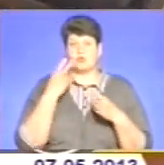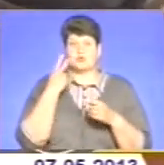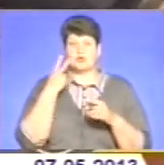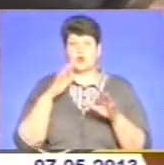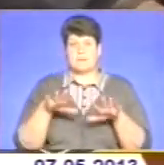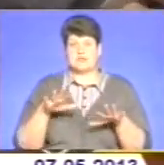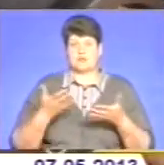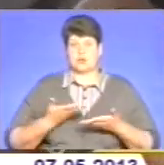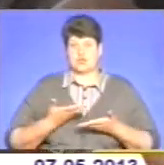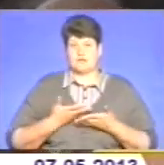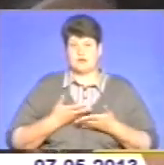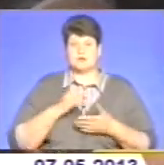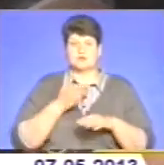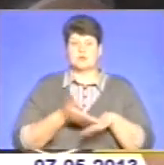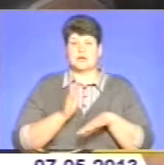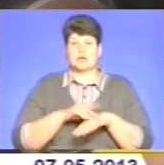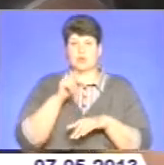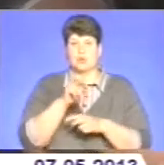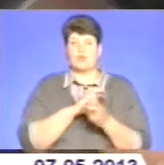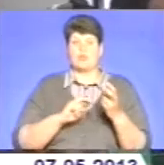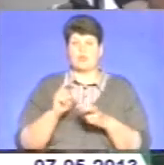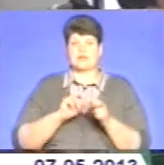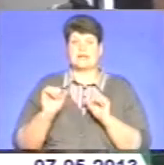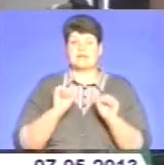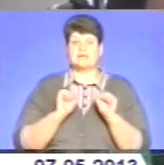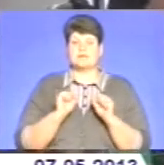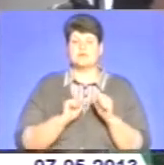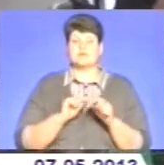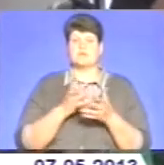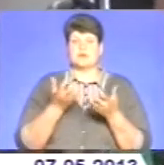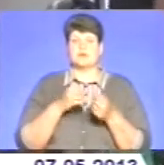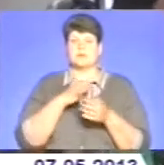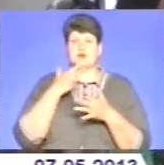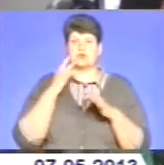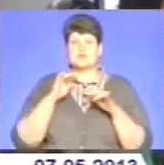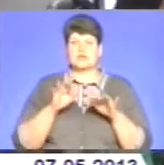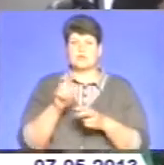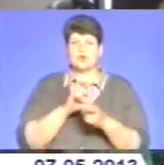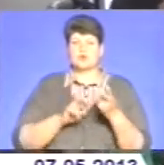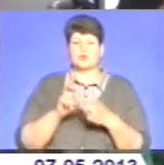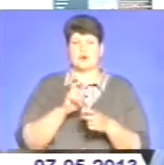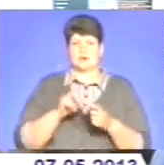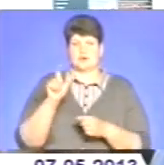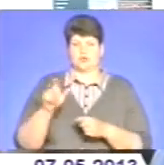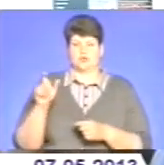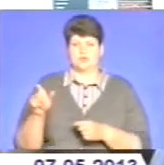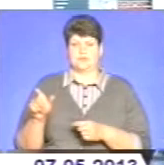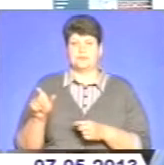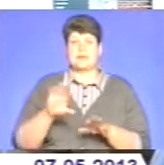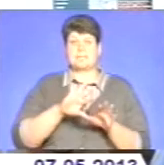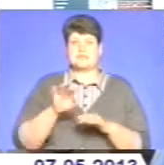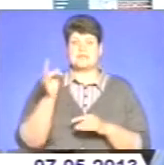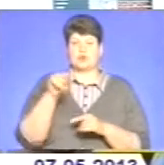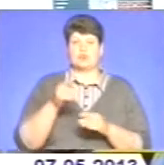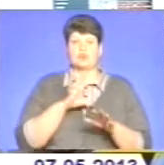ускладнювало його пошуки. Керівництво обласного управління міліції вжило посилених заходів, аби розшукати крадія. Після того, як сталася